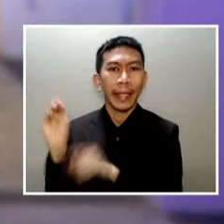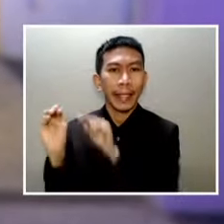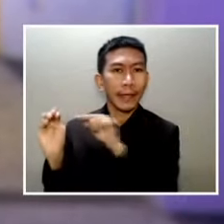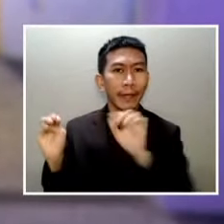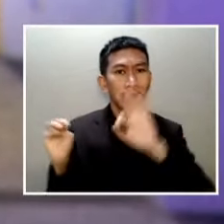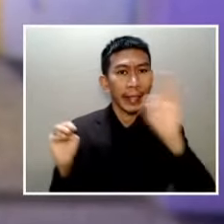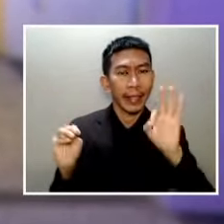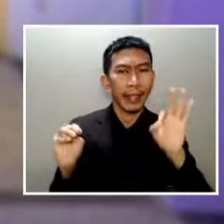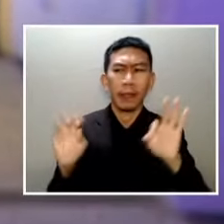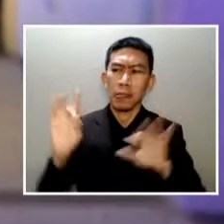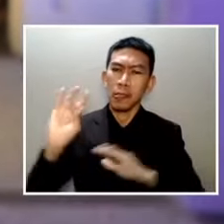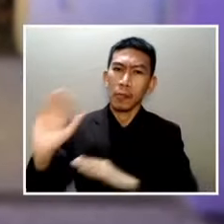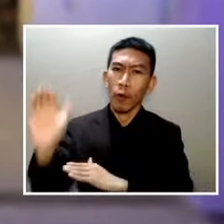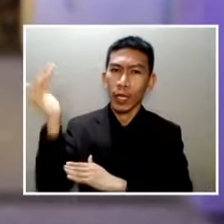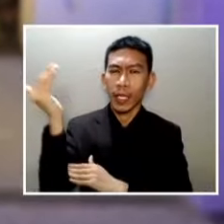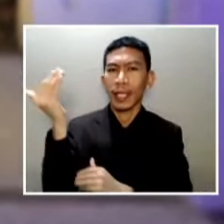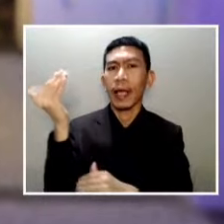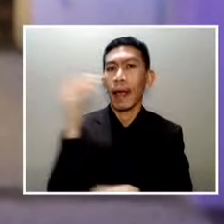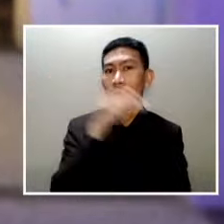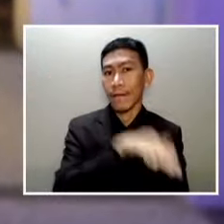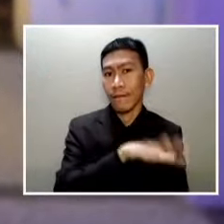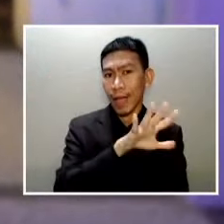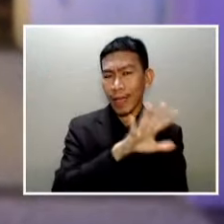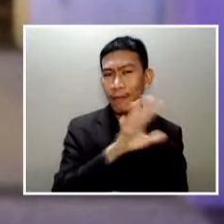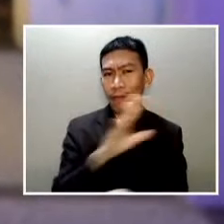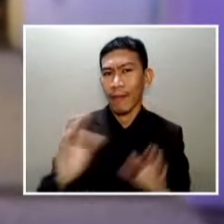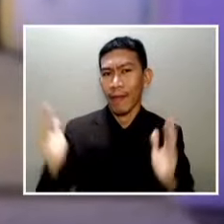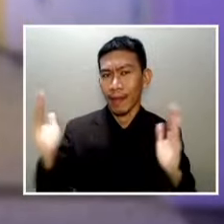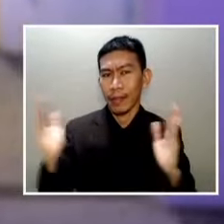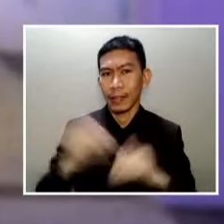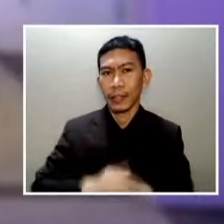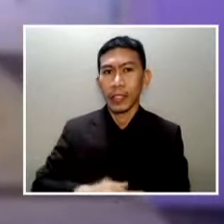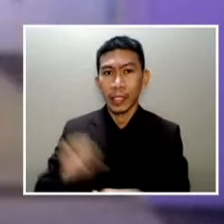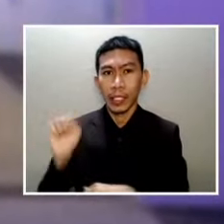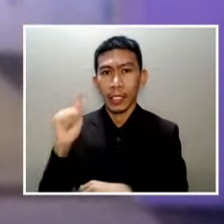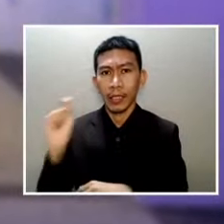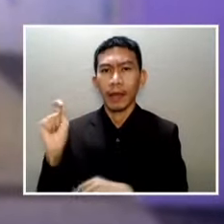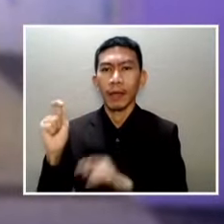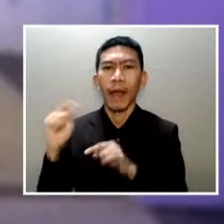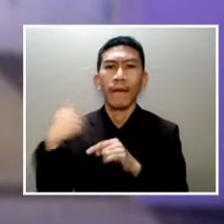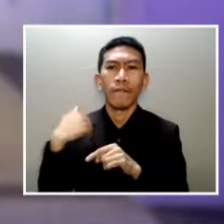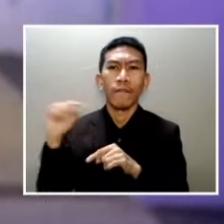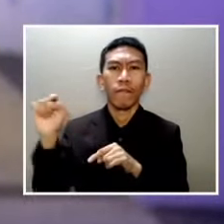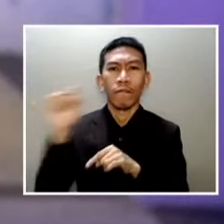hanggang alas 5 ng hapon at wing sabado sa satellite registration sites